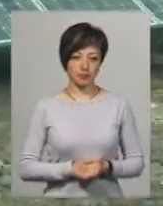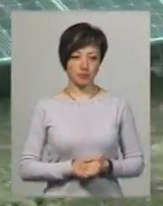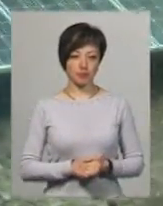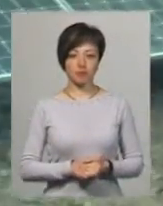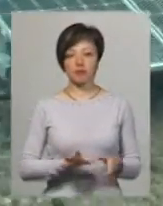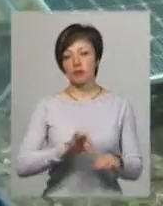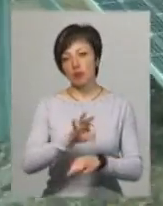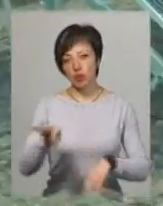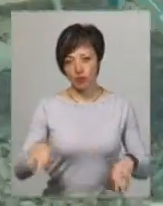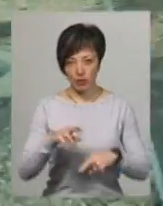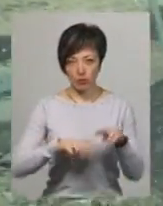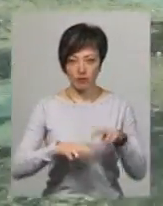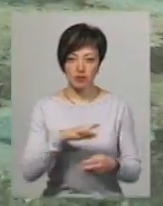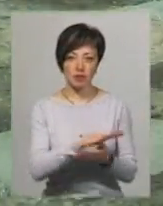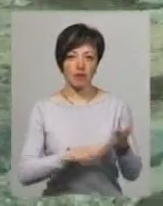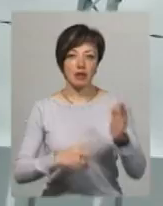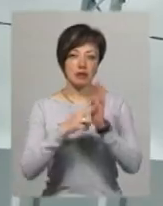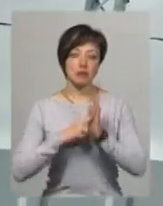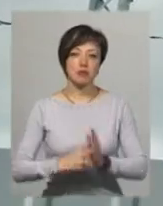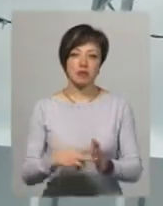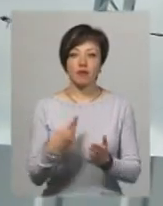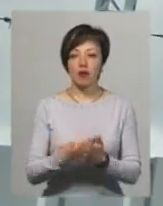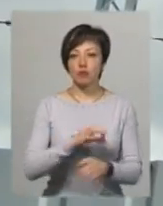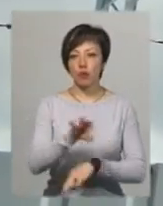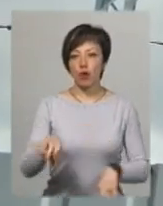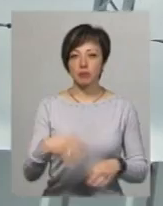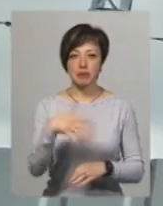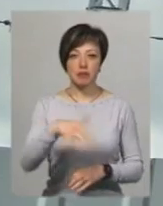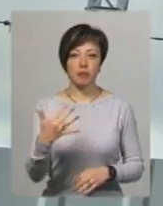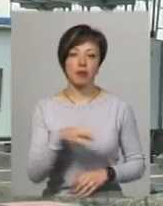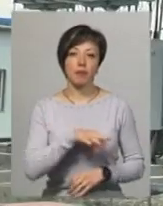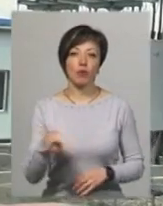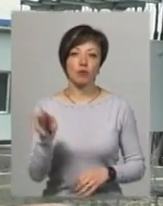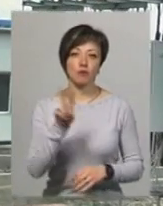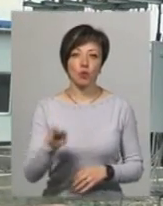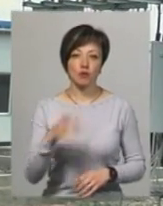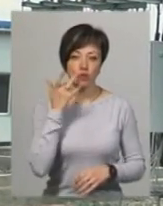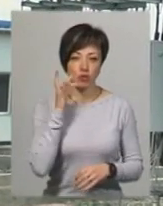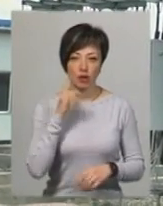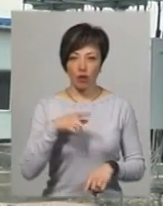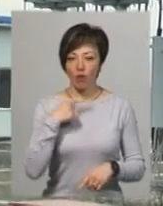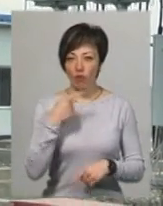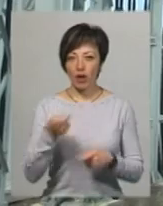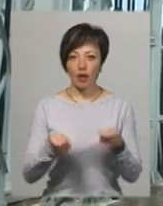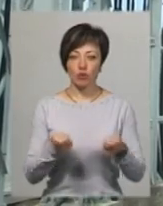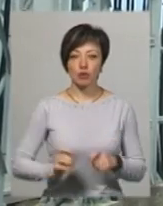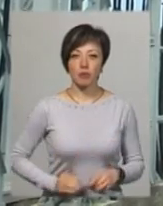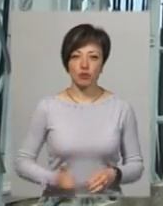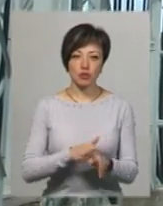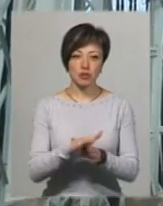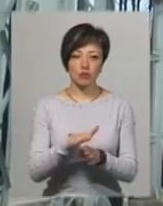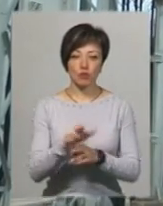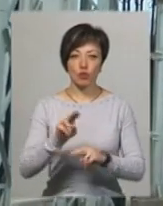Проєктування і будівництво тривало майже сім місяців. Вартість проєкту – 55 мільйонів доларів США, говорить керуючий компанії, що